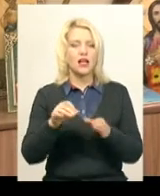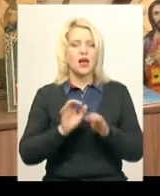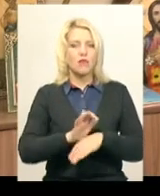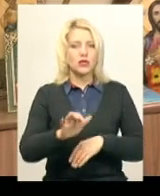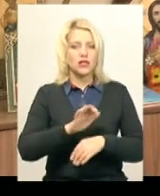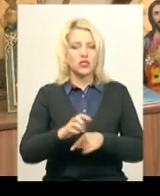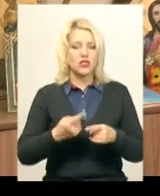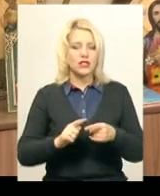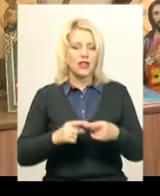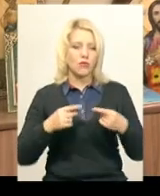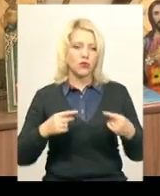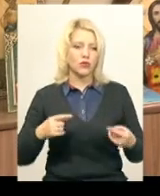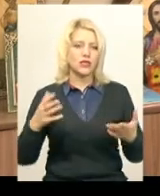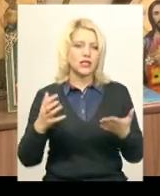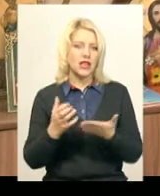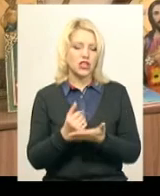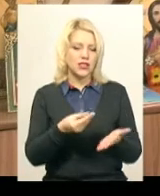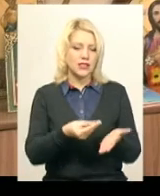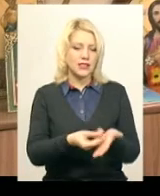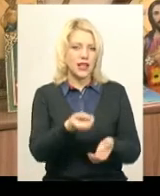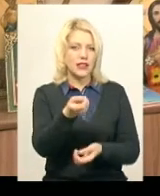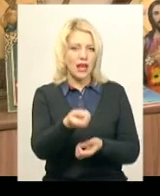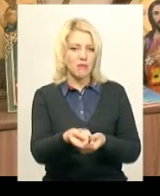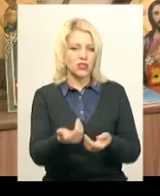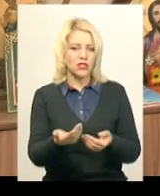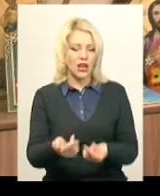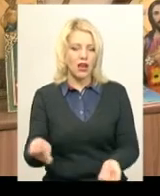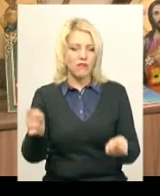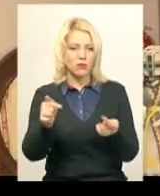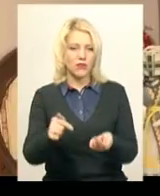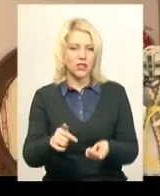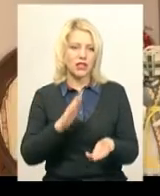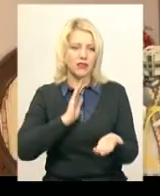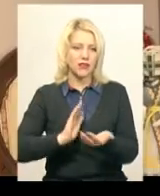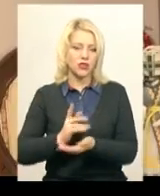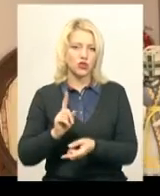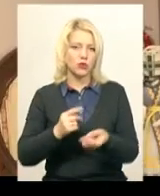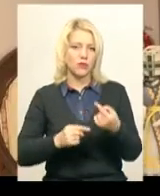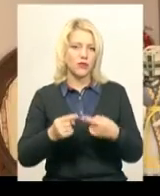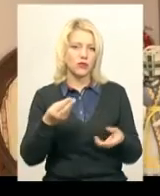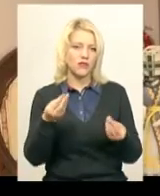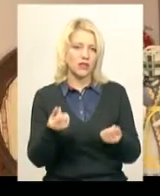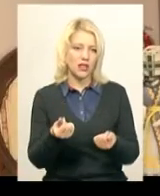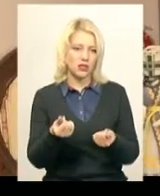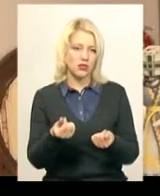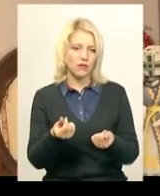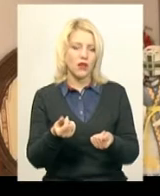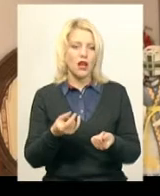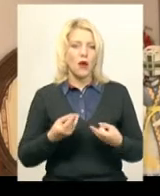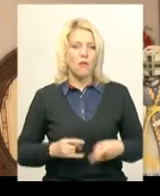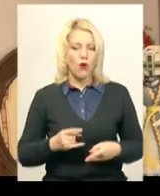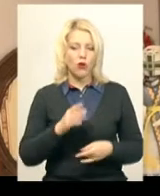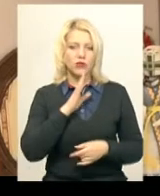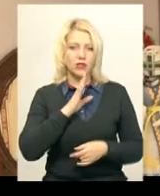продукції, знайшлася ціна найменша, яка відповідає відповідній якості. Щоб повернути фінансово народілям кошти,